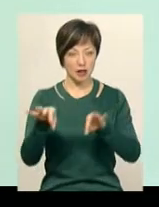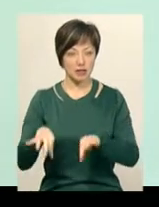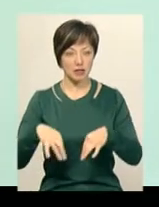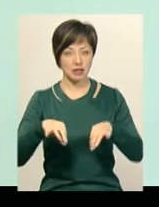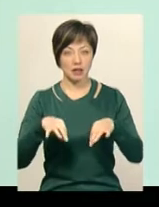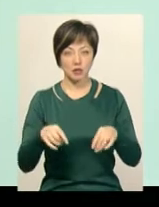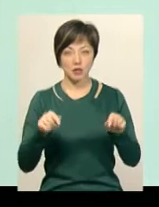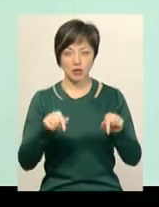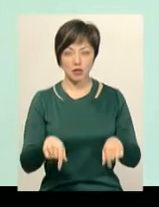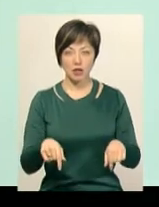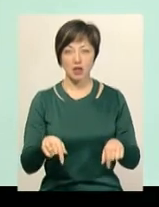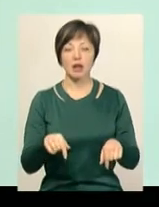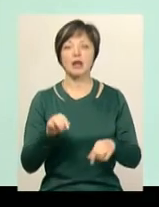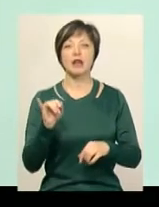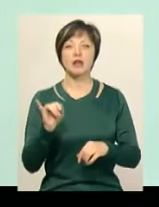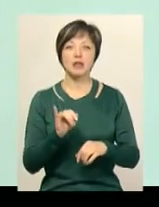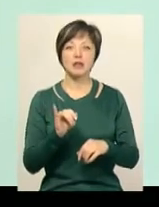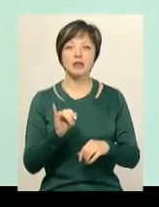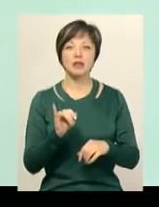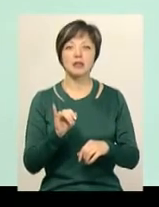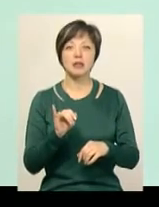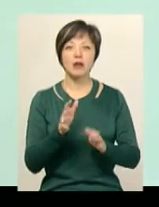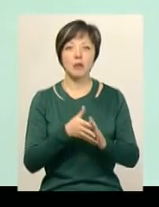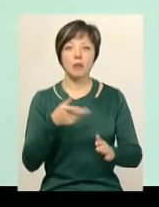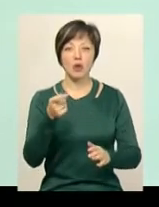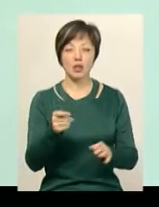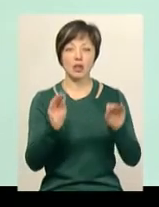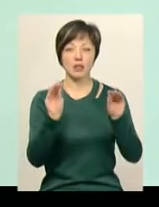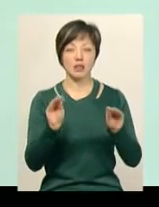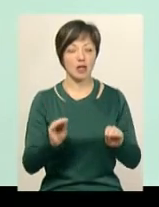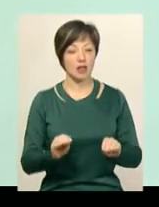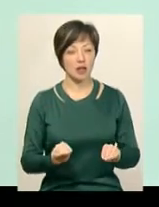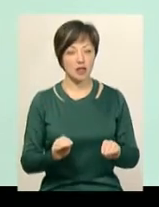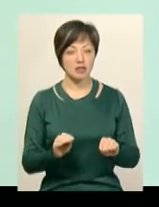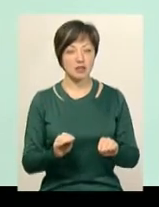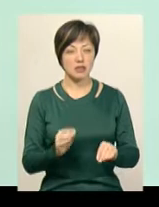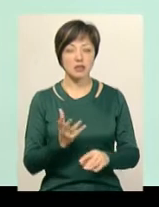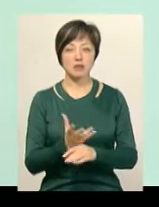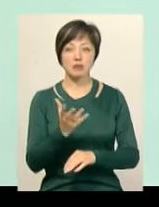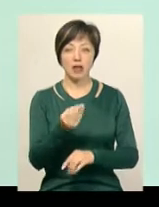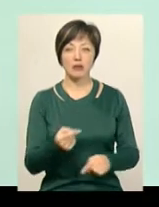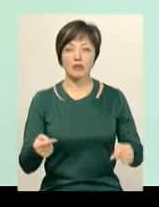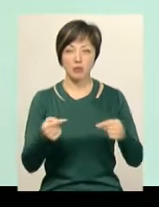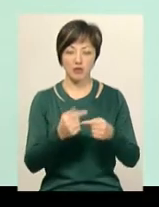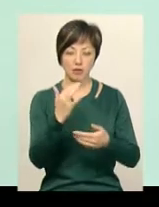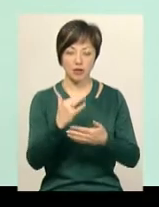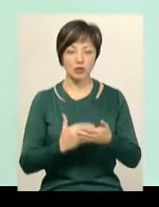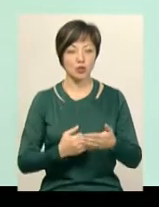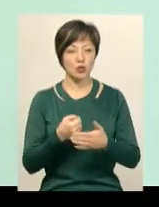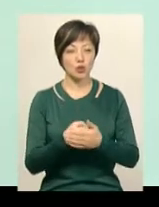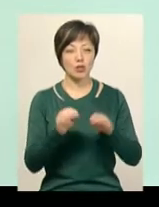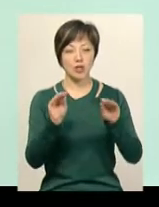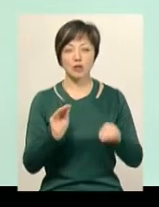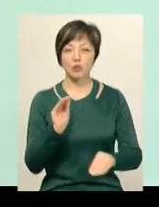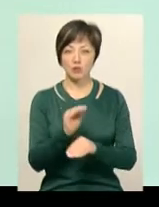безпосередньо сюди, до нас, в зону митного контролю, і подати декларацію з плату відповідних платежів. До декларації